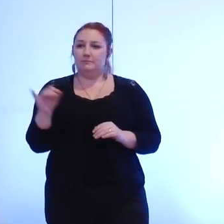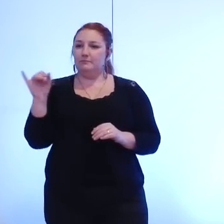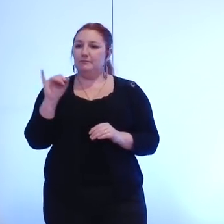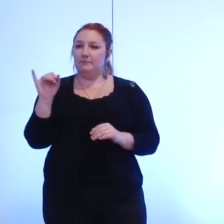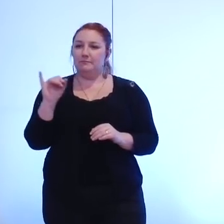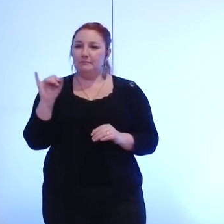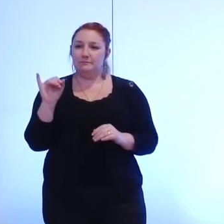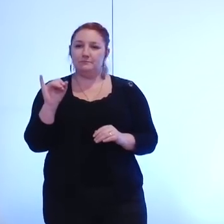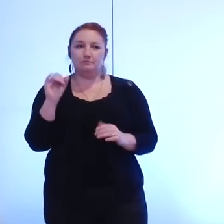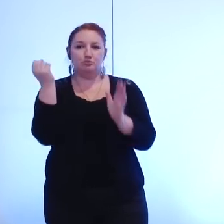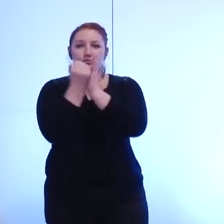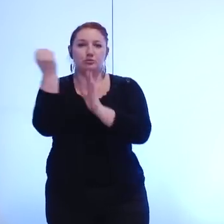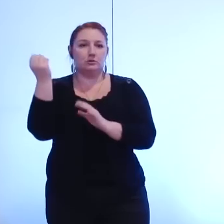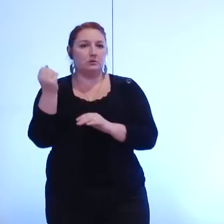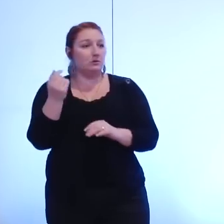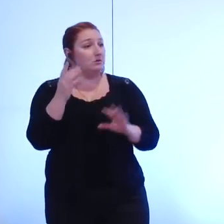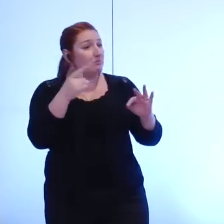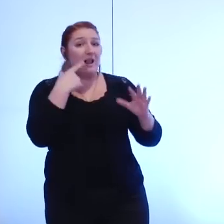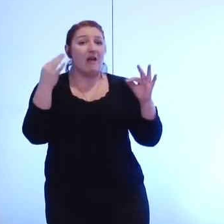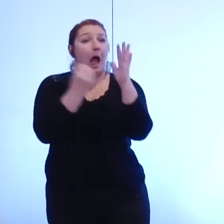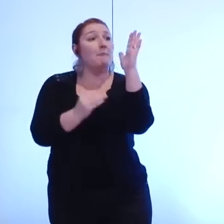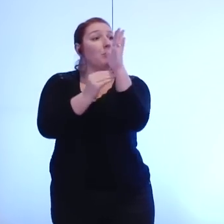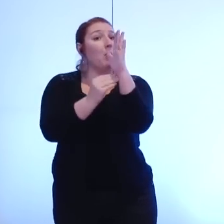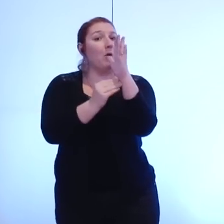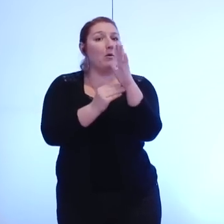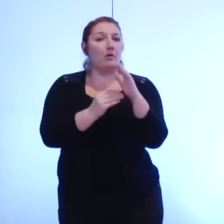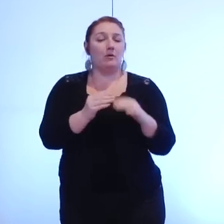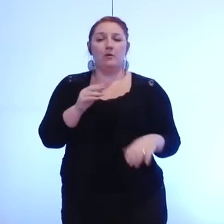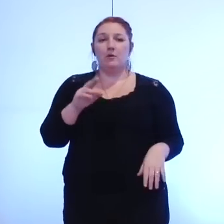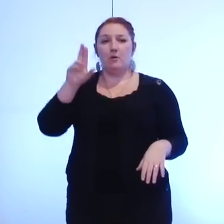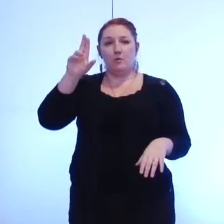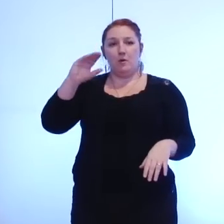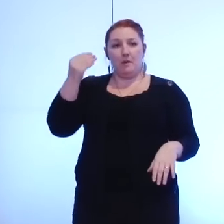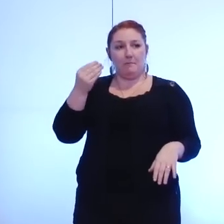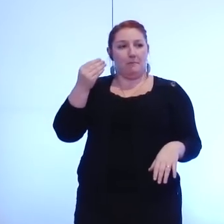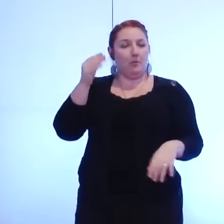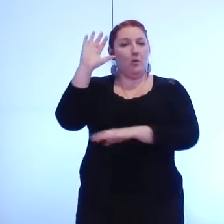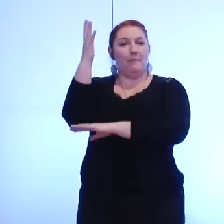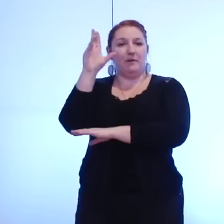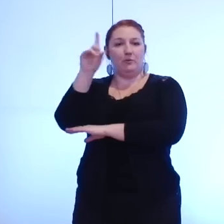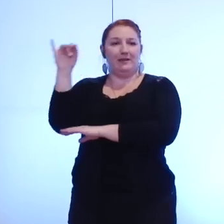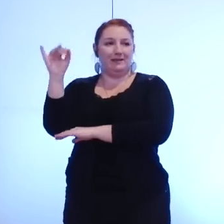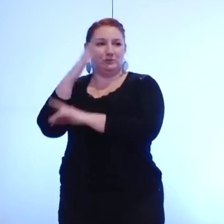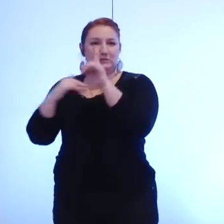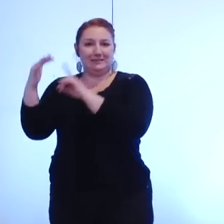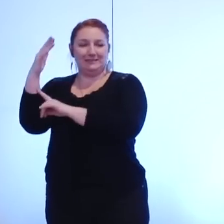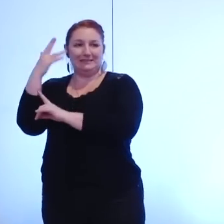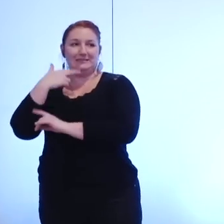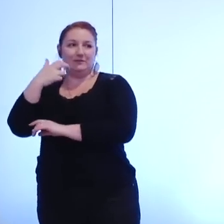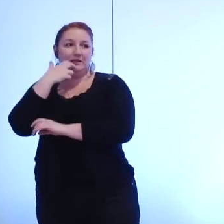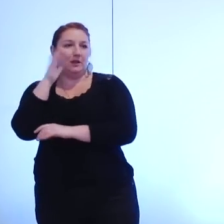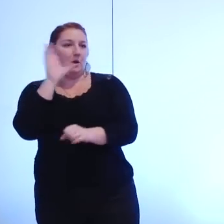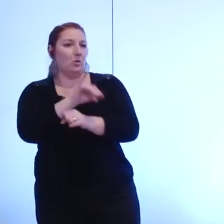qui est pour l'amendement l'UMP UDI Société Civile qui est contre rassemblement de citoyens de la gauche chez les